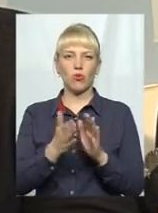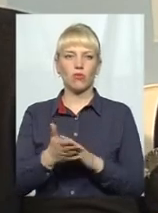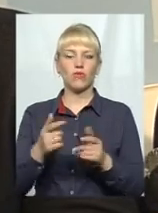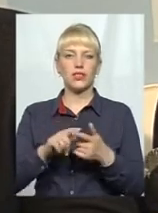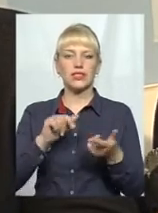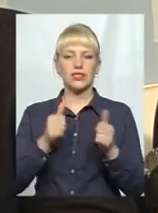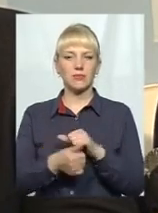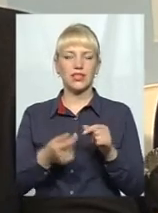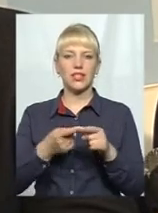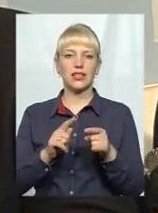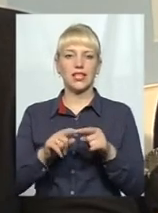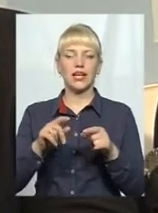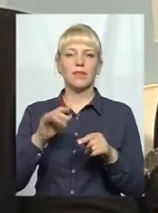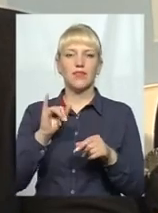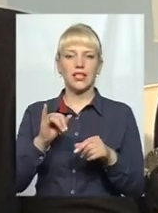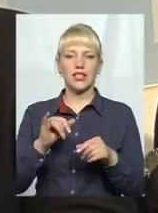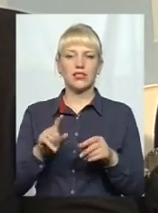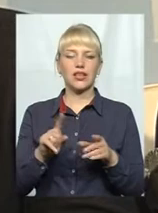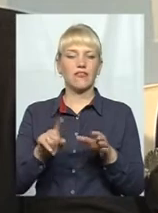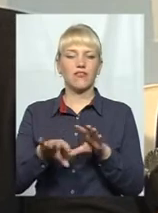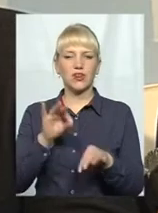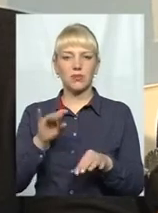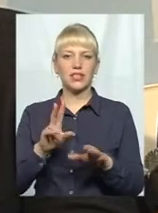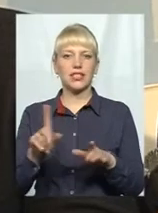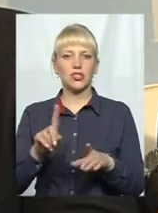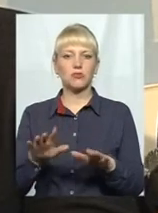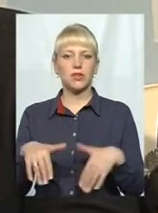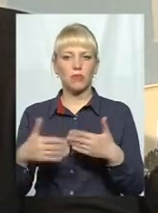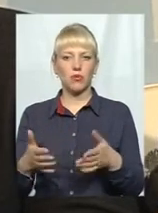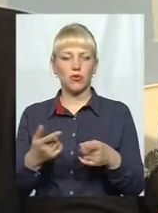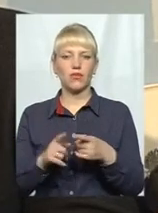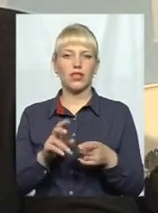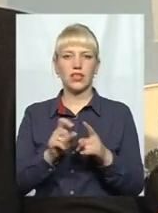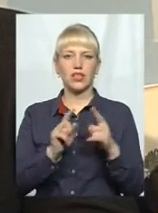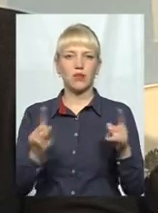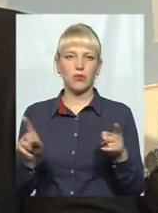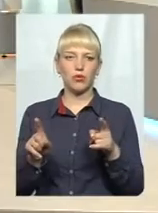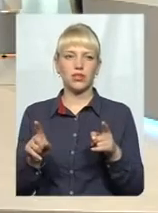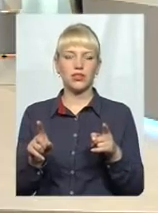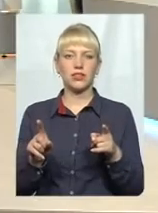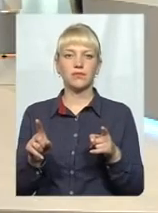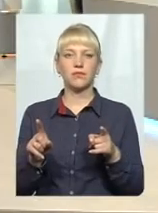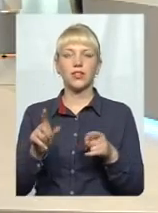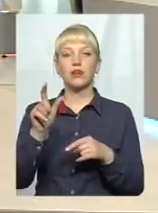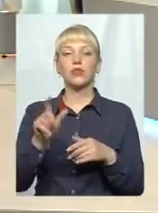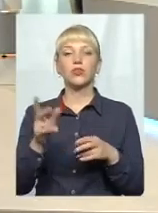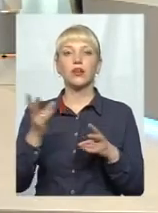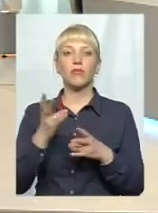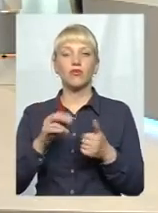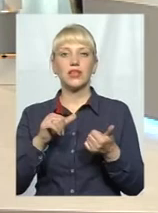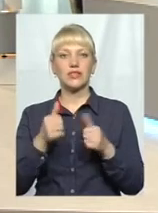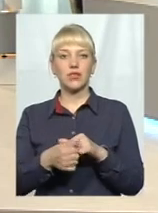вибрати, який ми там можемо йому запропонувати. І на протязі, який у нас термін року, людина має змінити